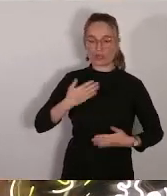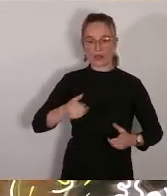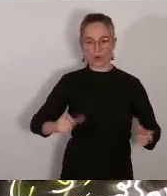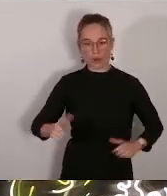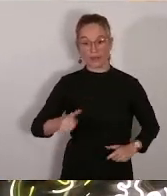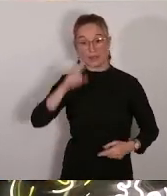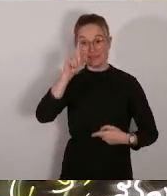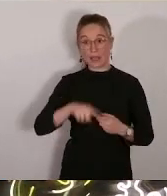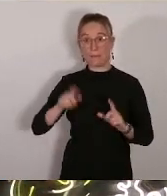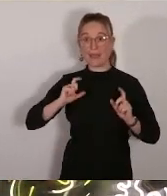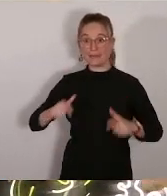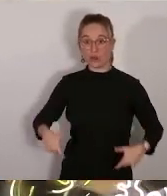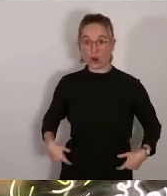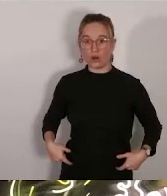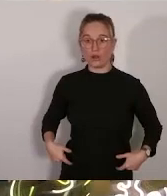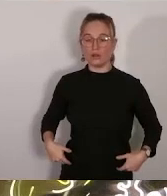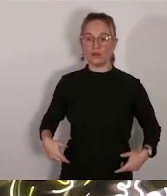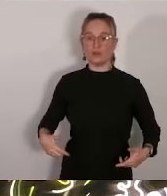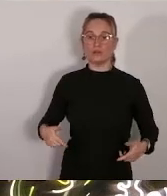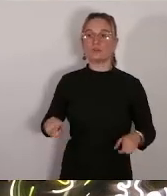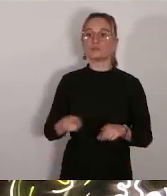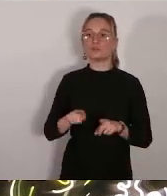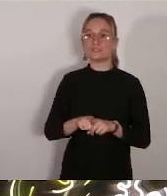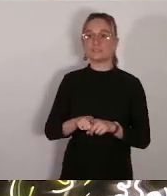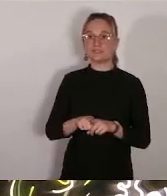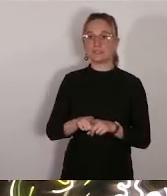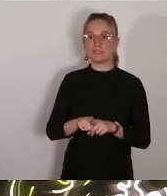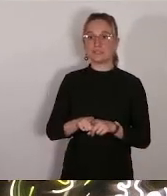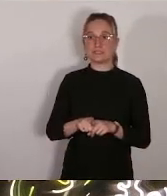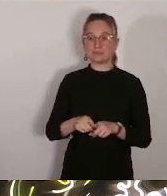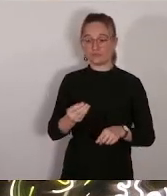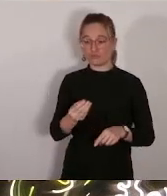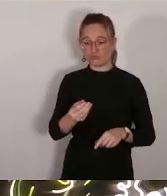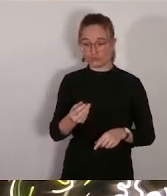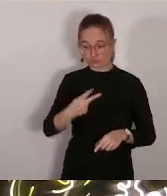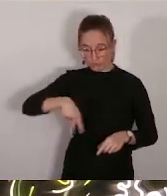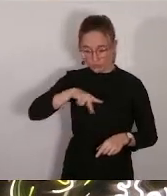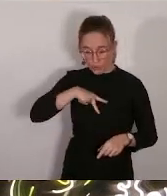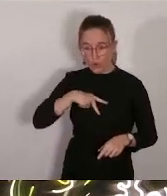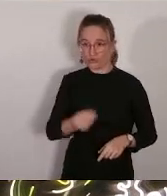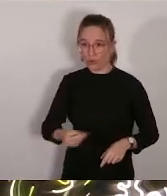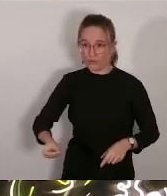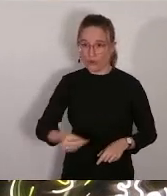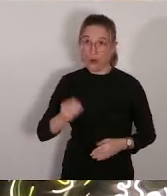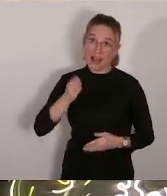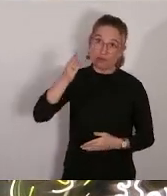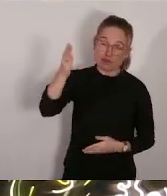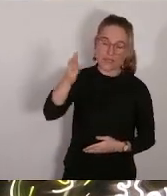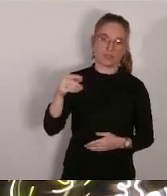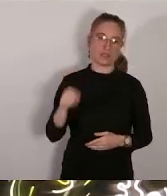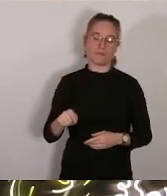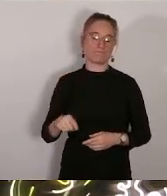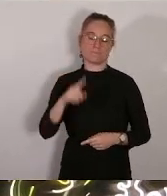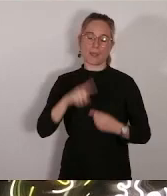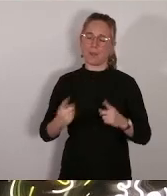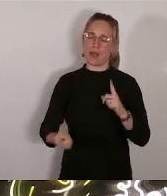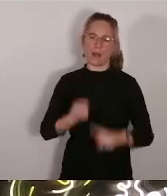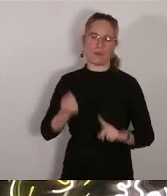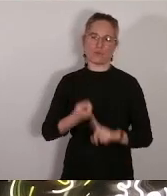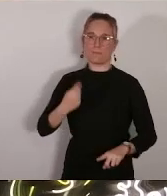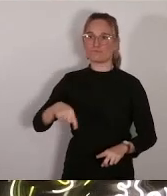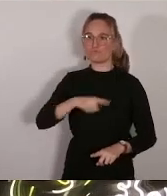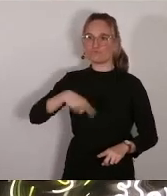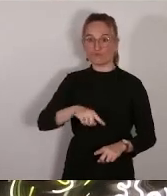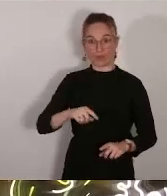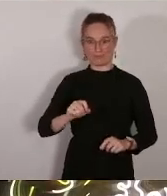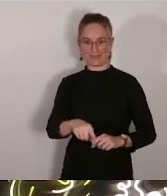et de l'avenir de nos enfants est cruciale bien évidemment nous sommes favorables à l'extension des écoles des abeilles c'est une des